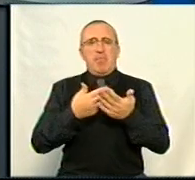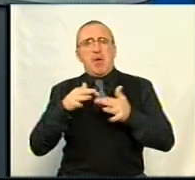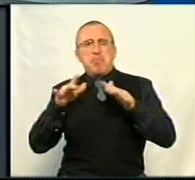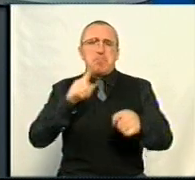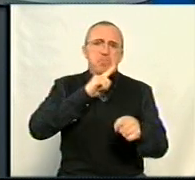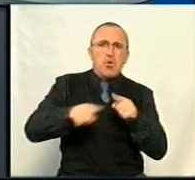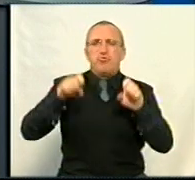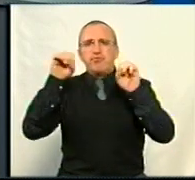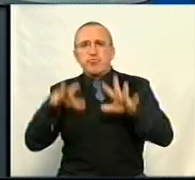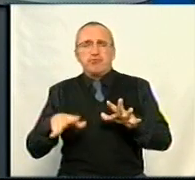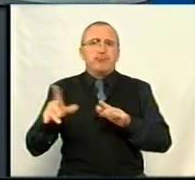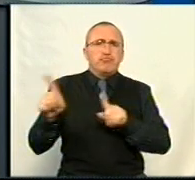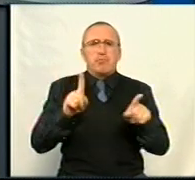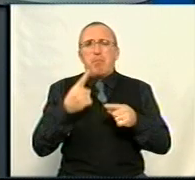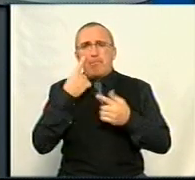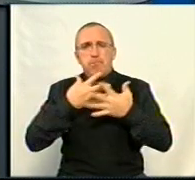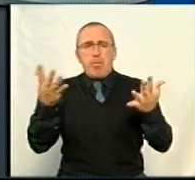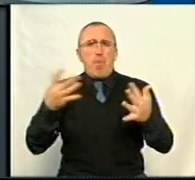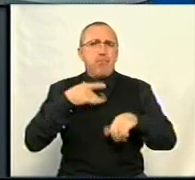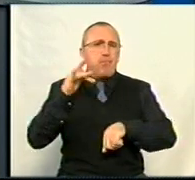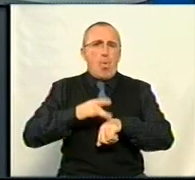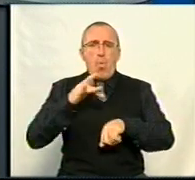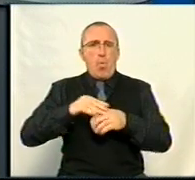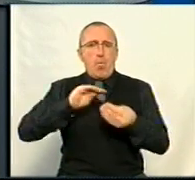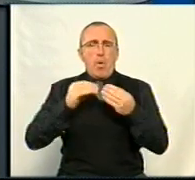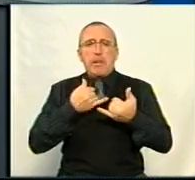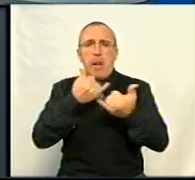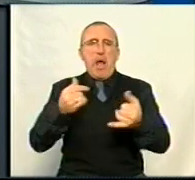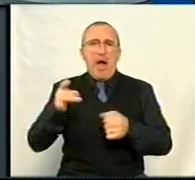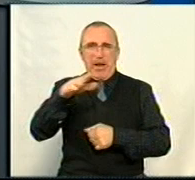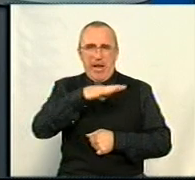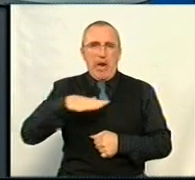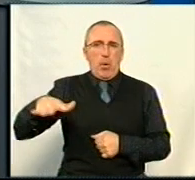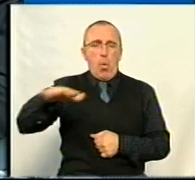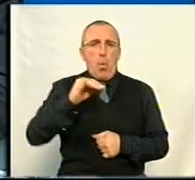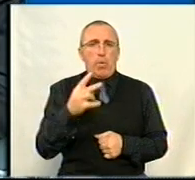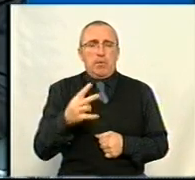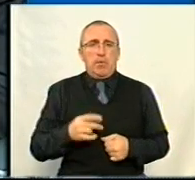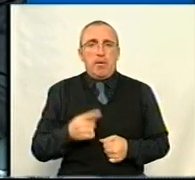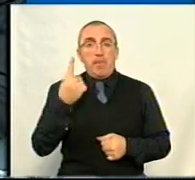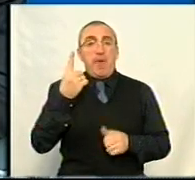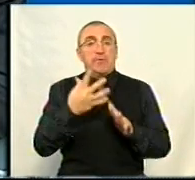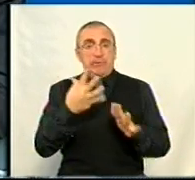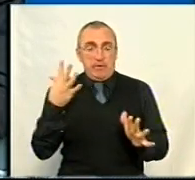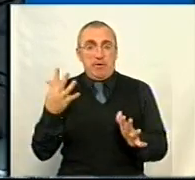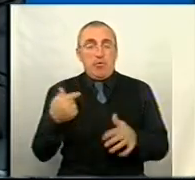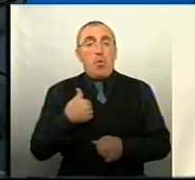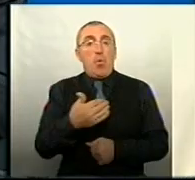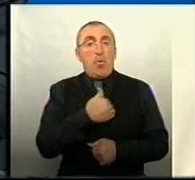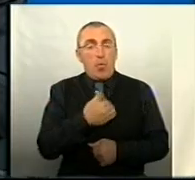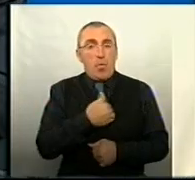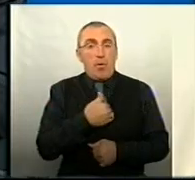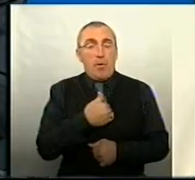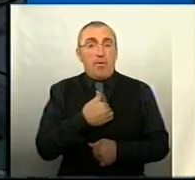оперативно вирішити, чи не найбільші дві болючі проблеми на сьогодні для регіону? Перш за все, я почув